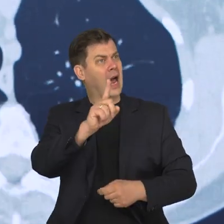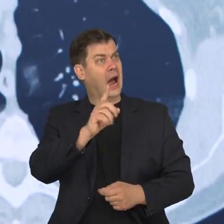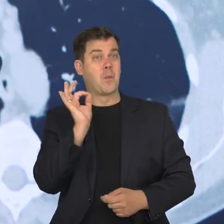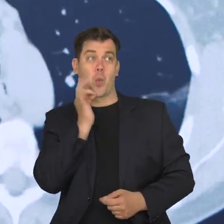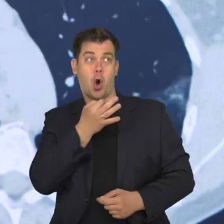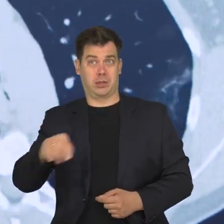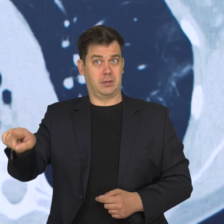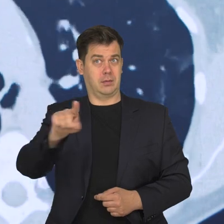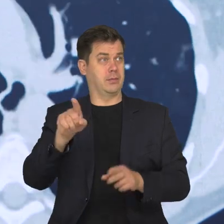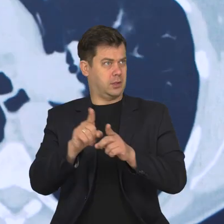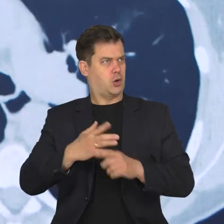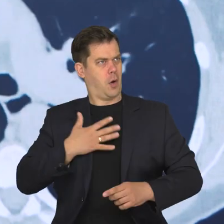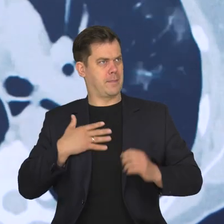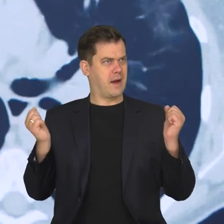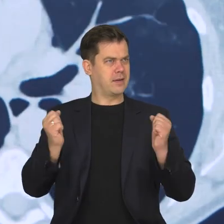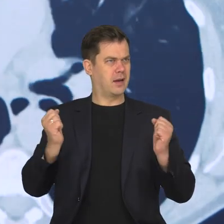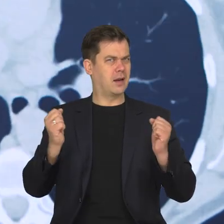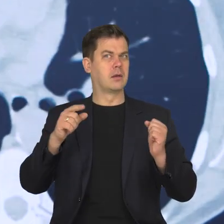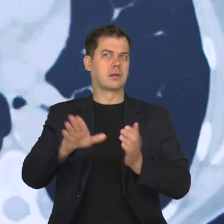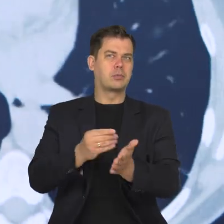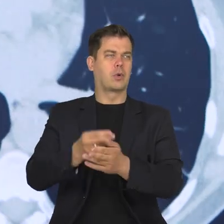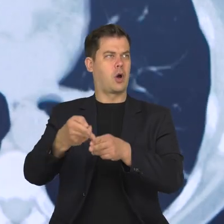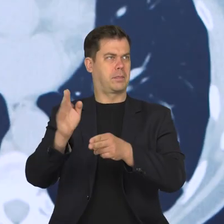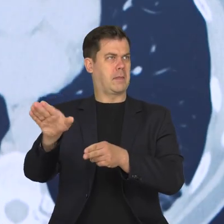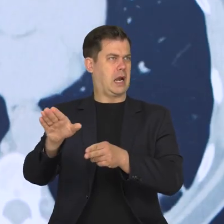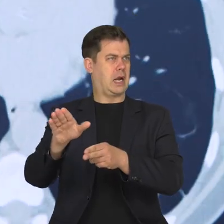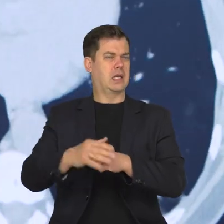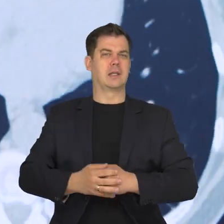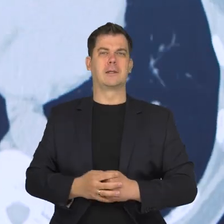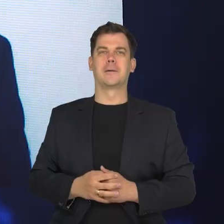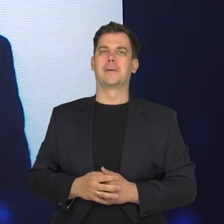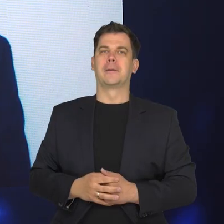Czy młode osoby też powinny się obawiać czegoś w przypadku tej choroby?